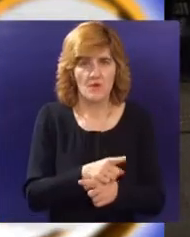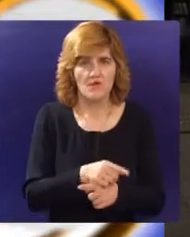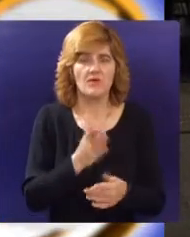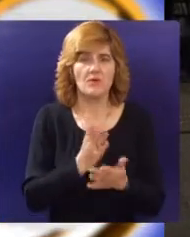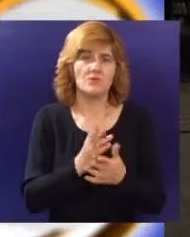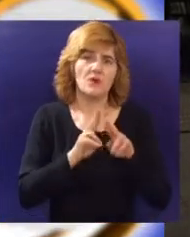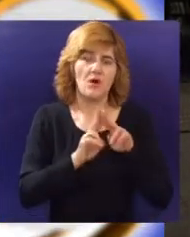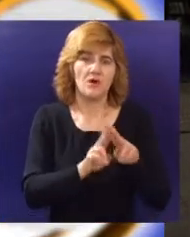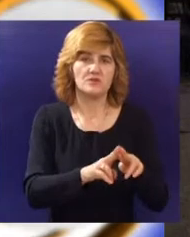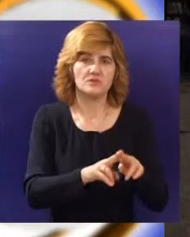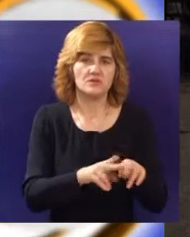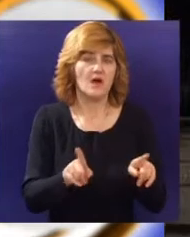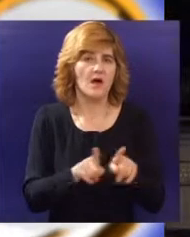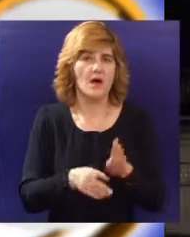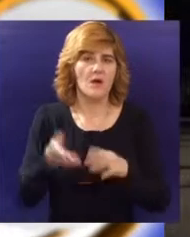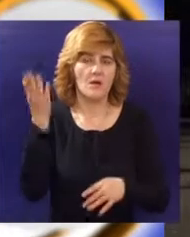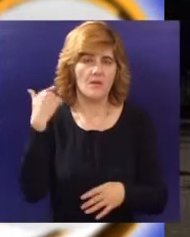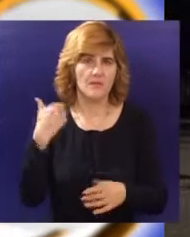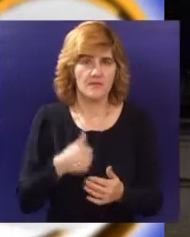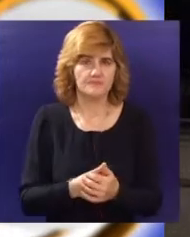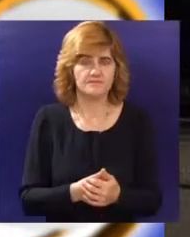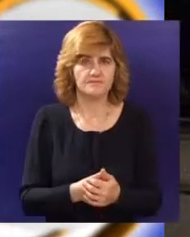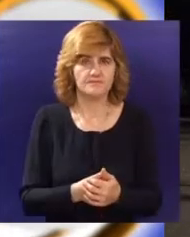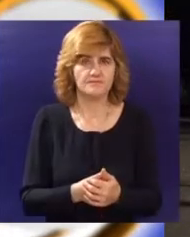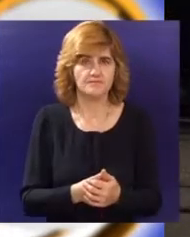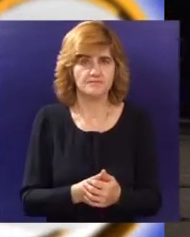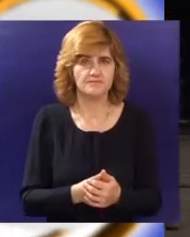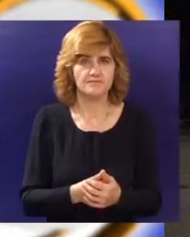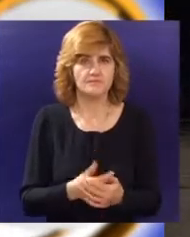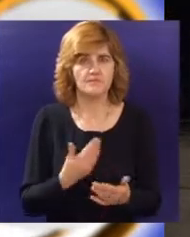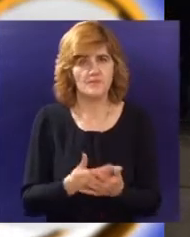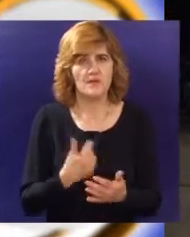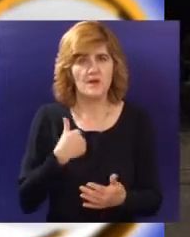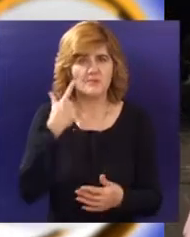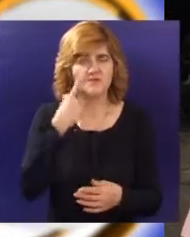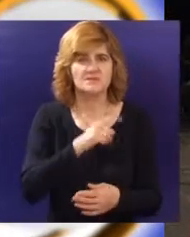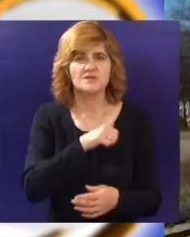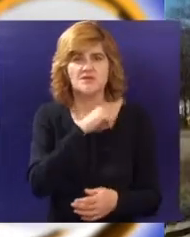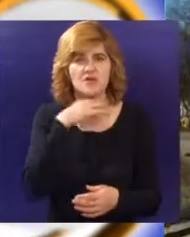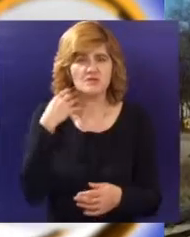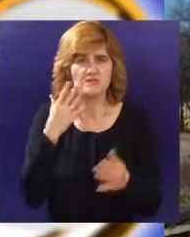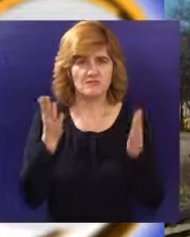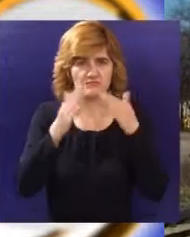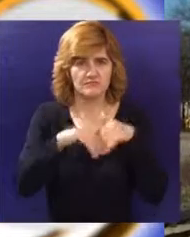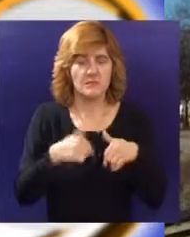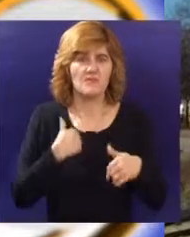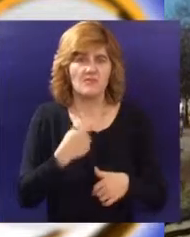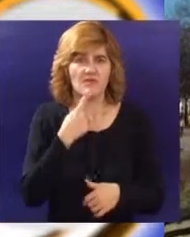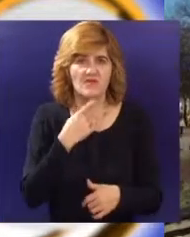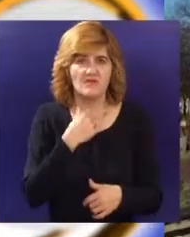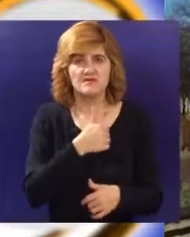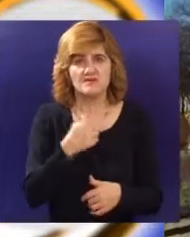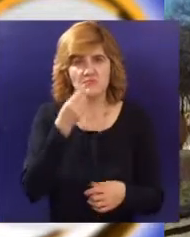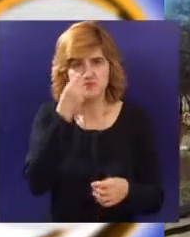da to bude lijepo, kao što je bilo. Rekonstrukcija. Tako ste dovoljno su rušili starega. Meni sama sviđa, samo što je